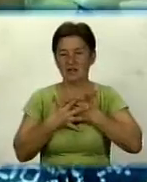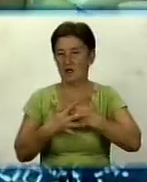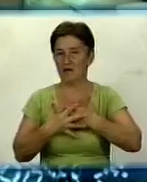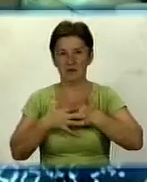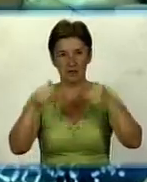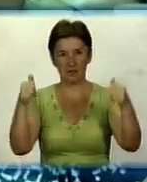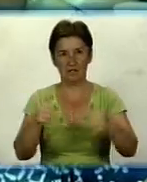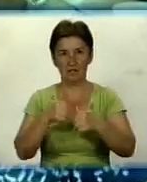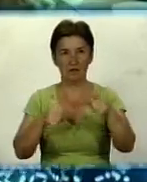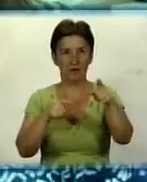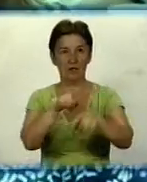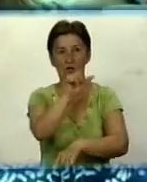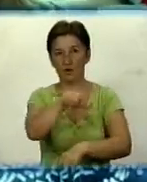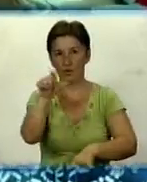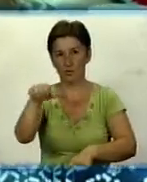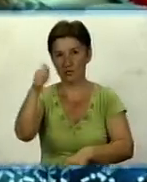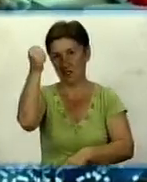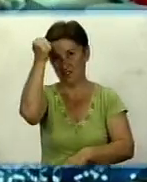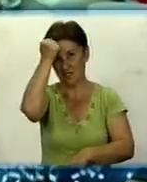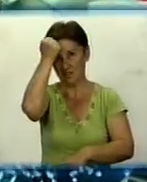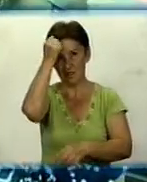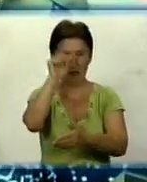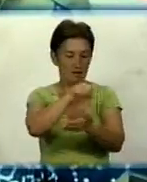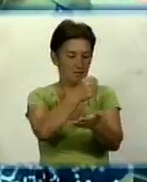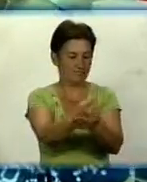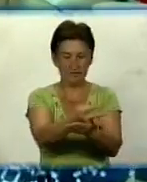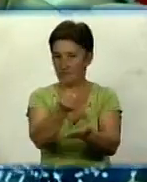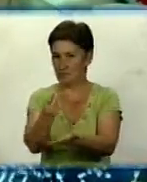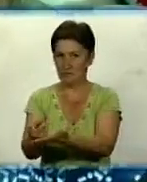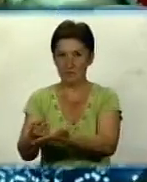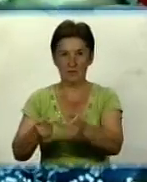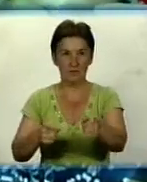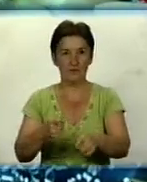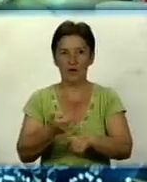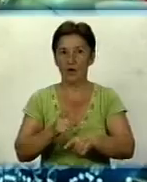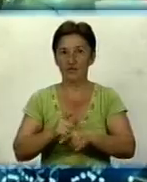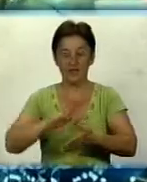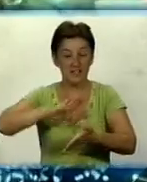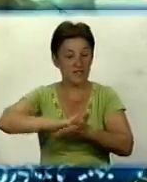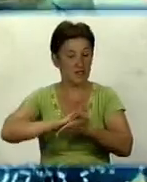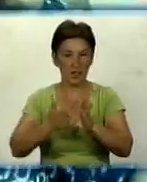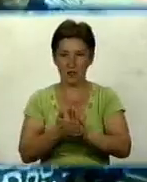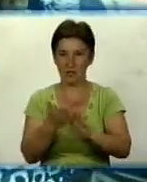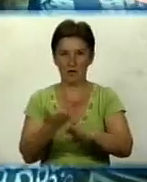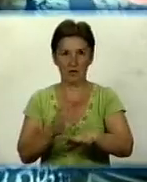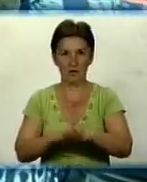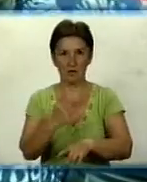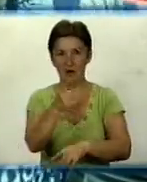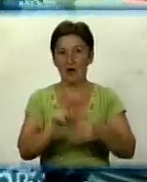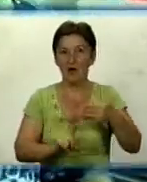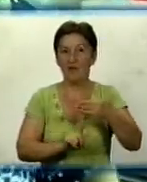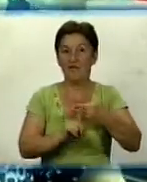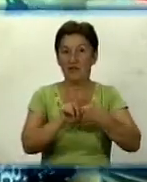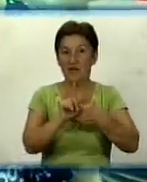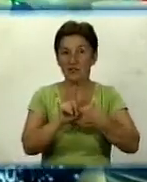Люди тут теряють сізнання, тобто чуть далі, в середній ряд пройти. Тут дуже жутке стан, тому що ми в початку ряду тут